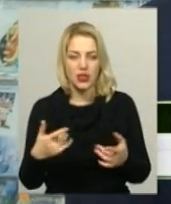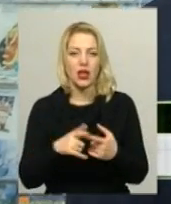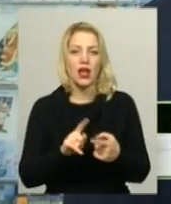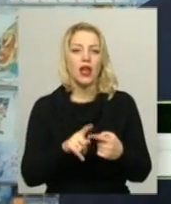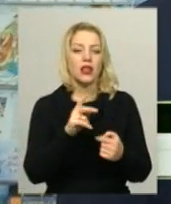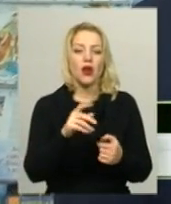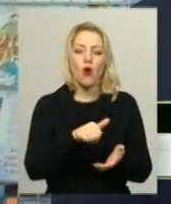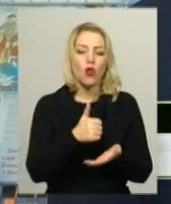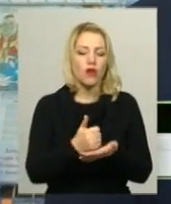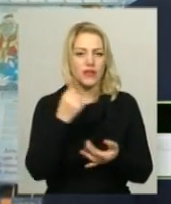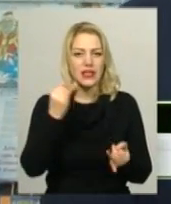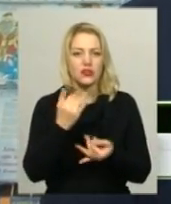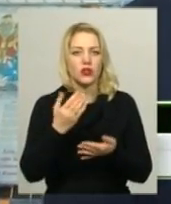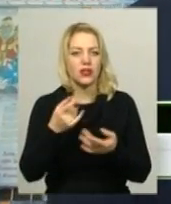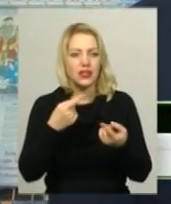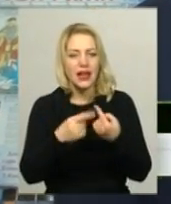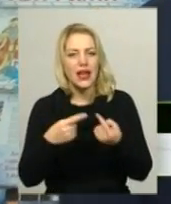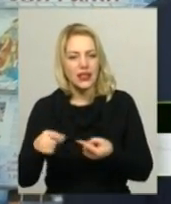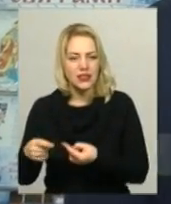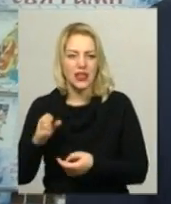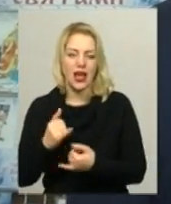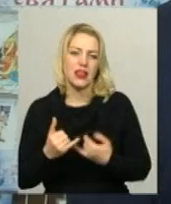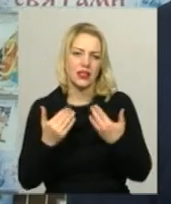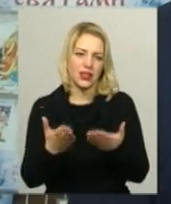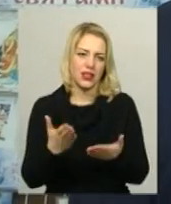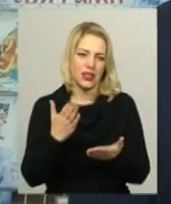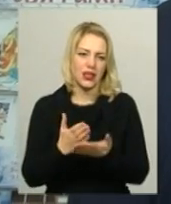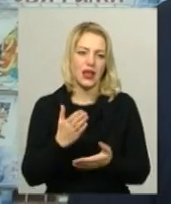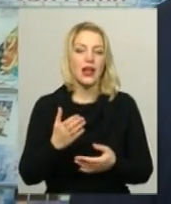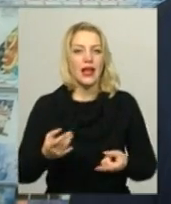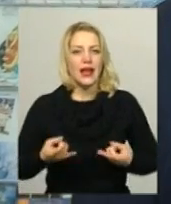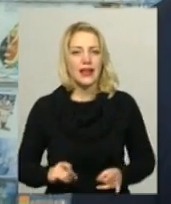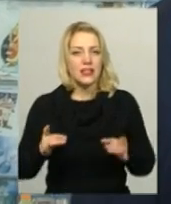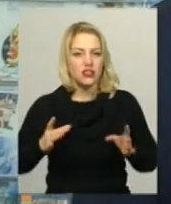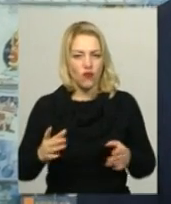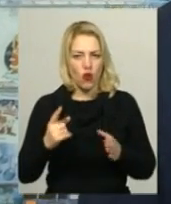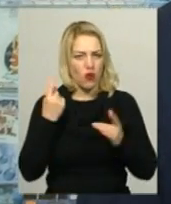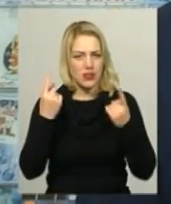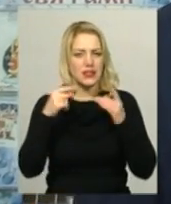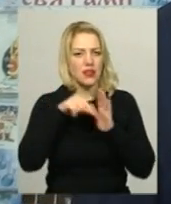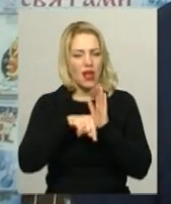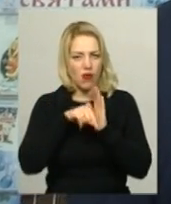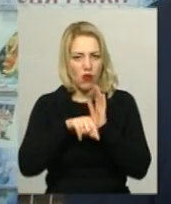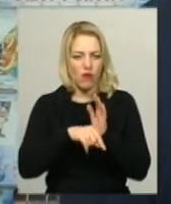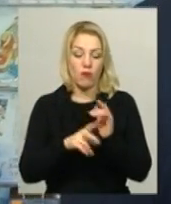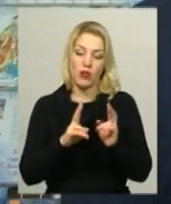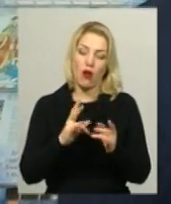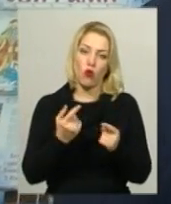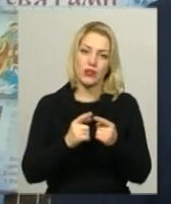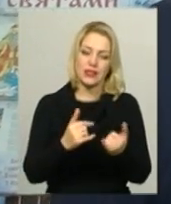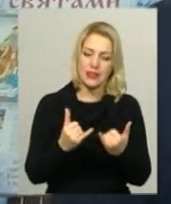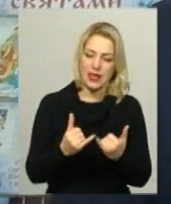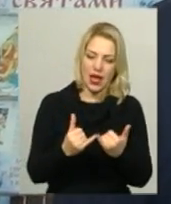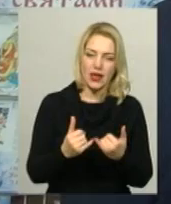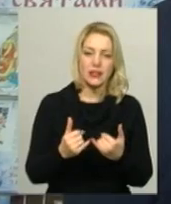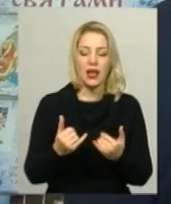яких абсолютно різні, але для них є різдво знаковим. Для когось зараз, сьогодні, тепер, для когось в